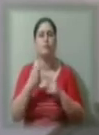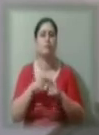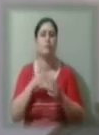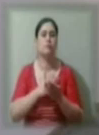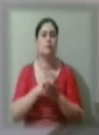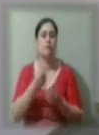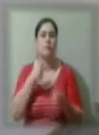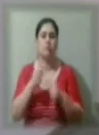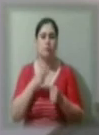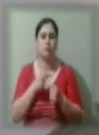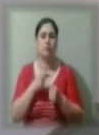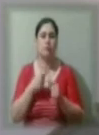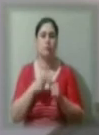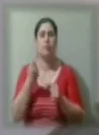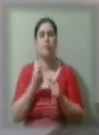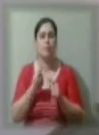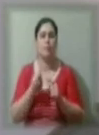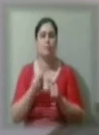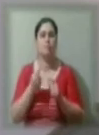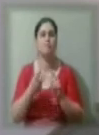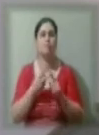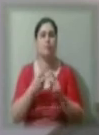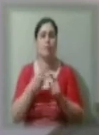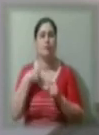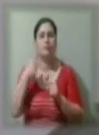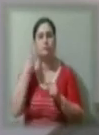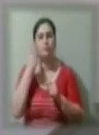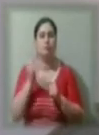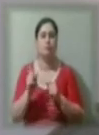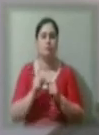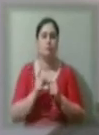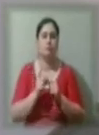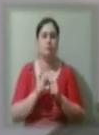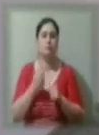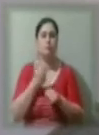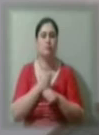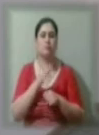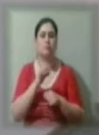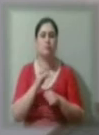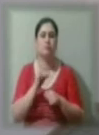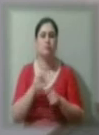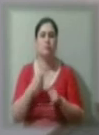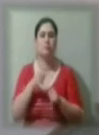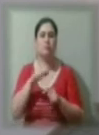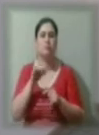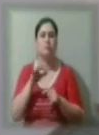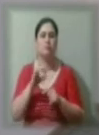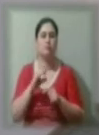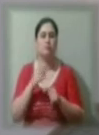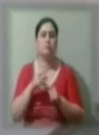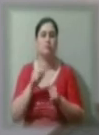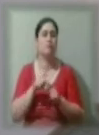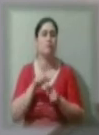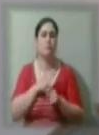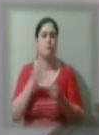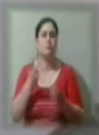Це по-перше. По-друге, я думаю, що головним чинником цього процесу має бути міжнародний тиск